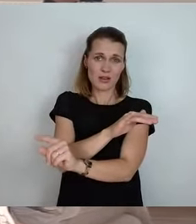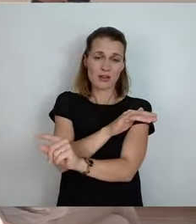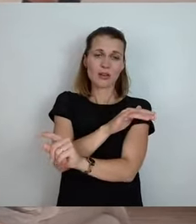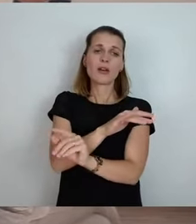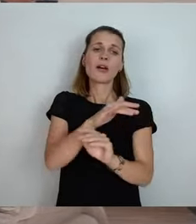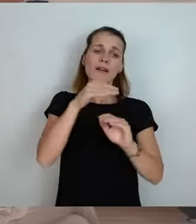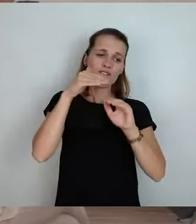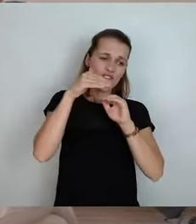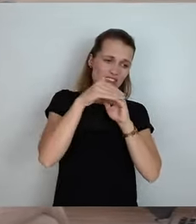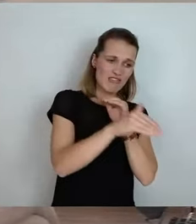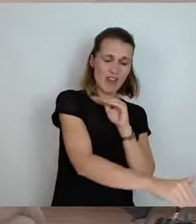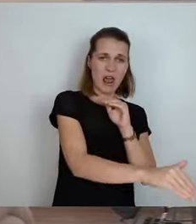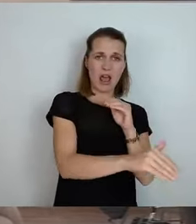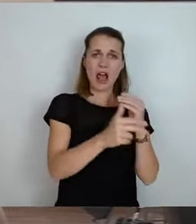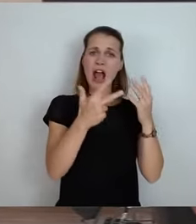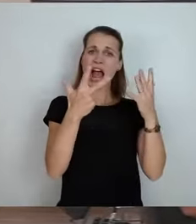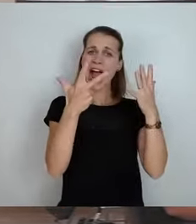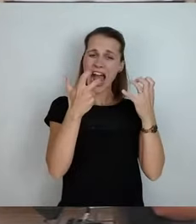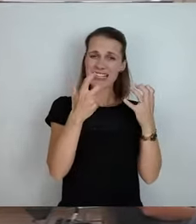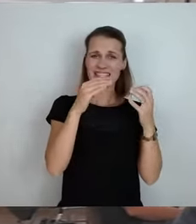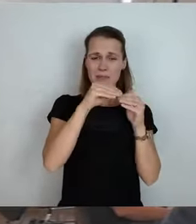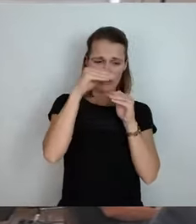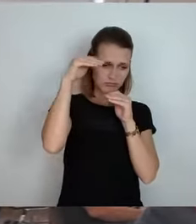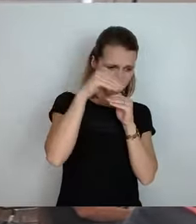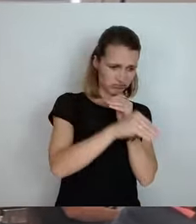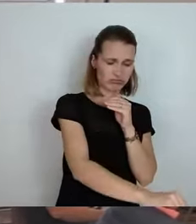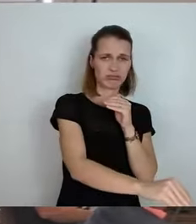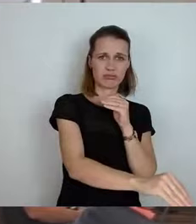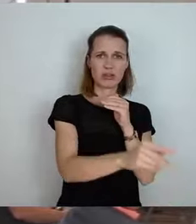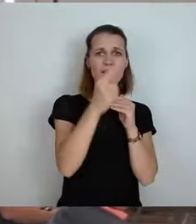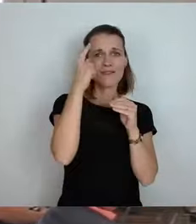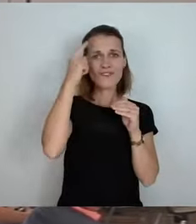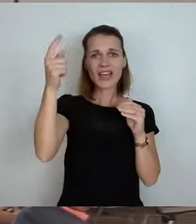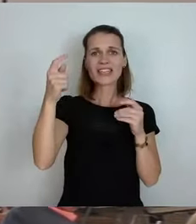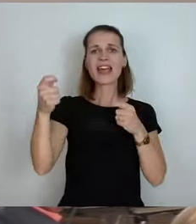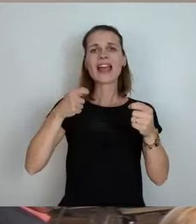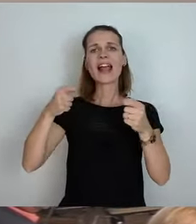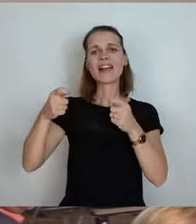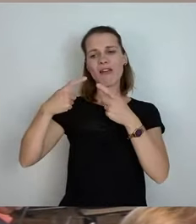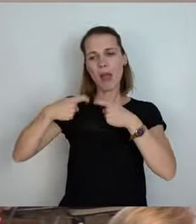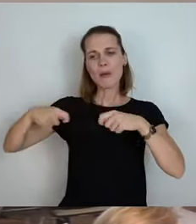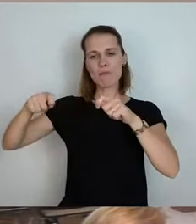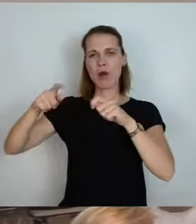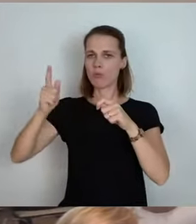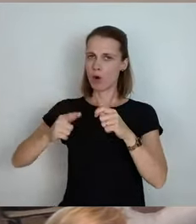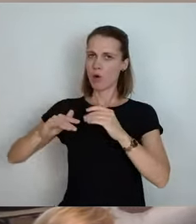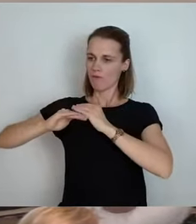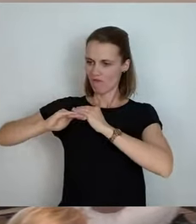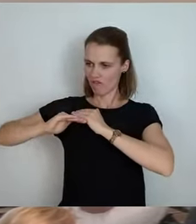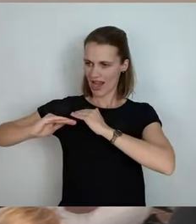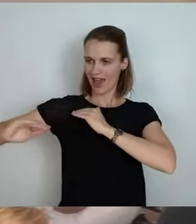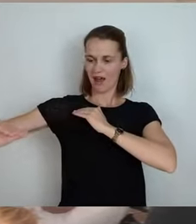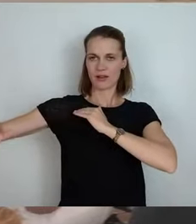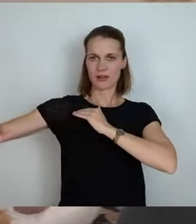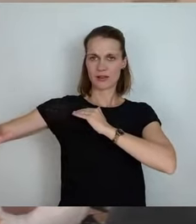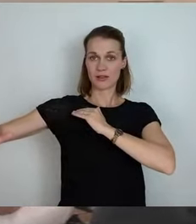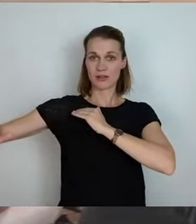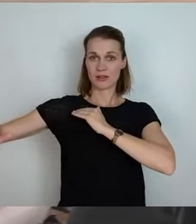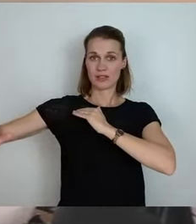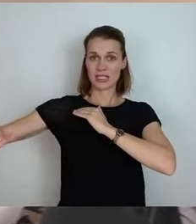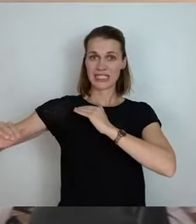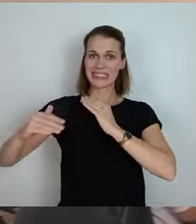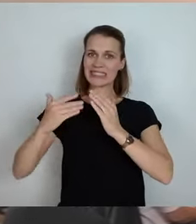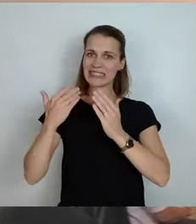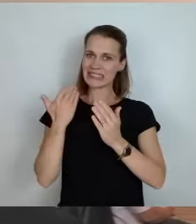Metern. Sie wissen, Herr Kretschmer, dass die Gewerbebauten auf Flachland gebaut werden. Also ich finde, hier sollte